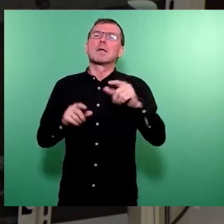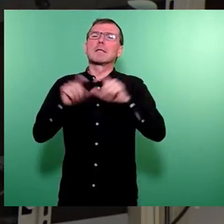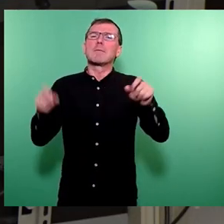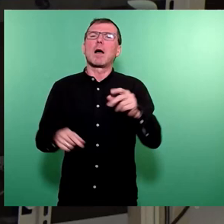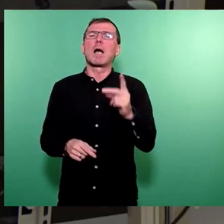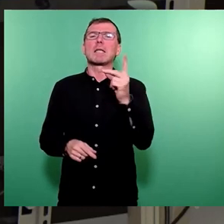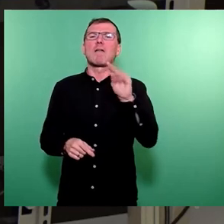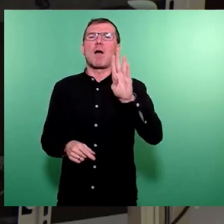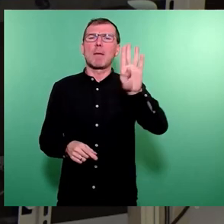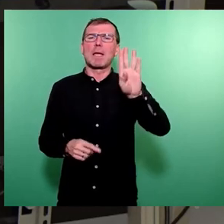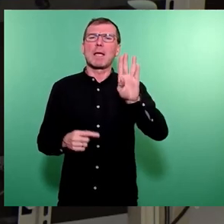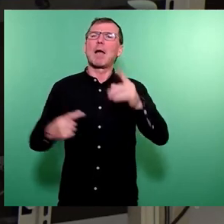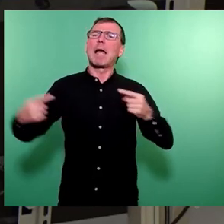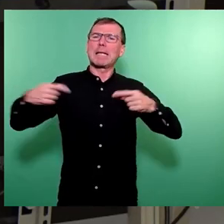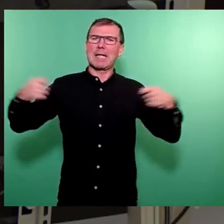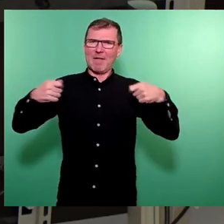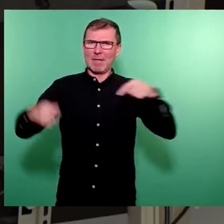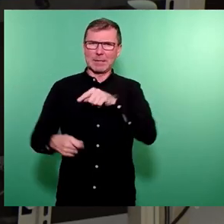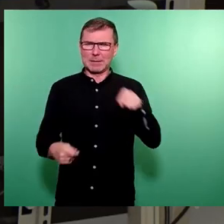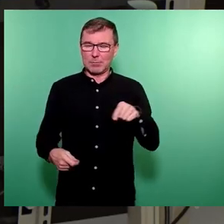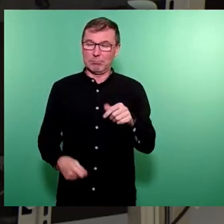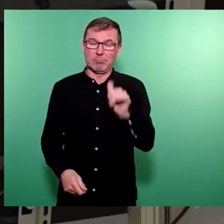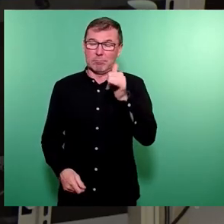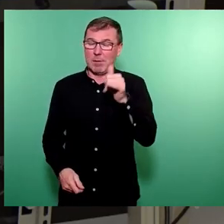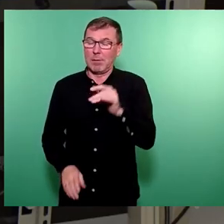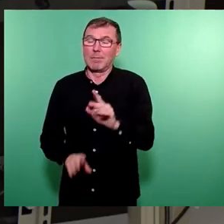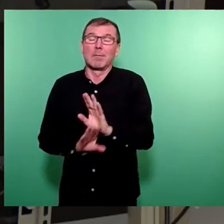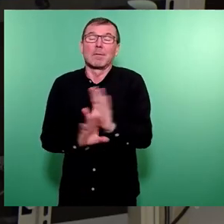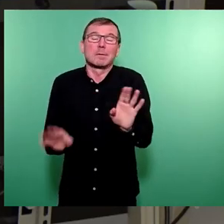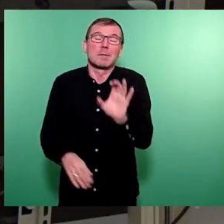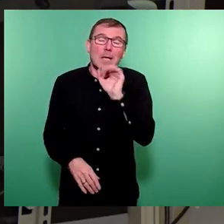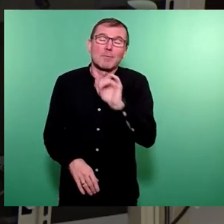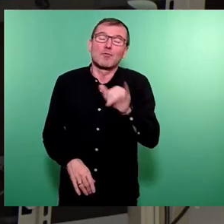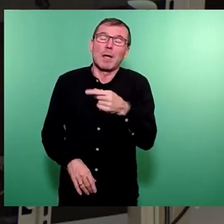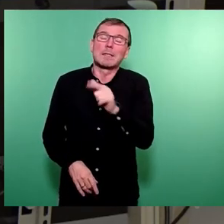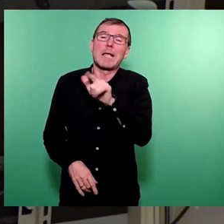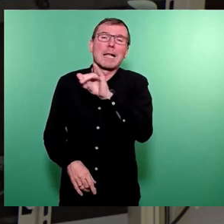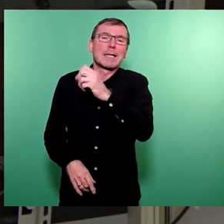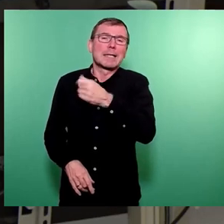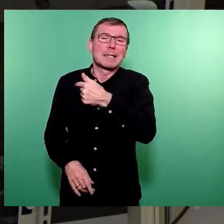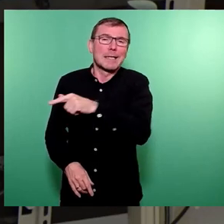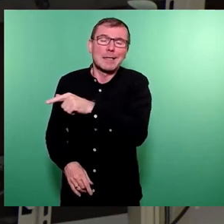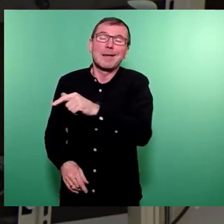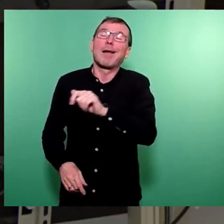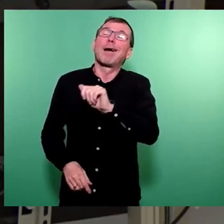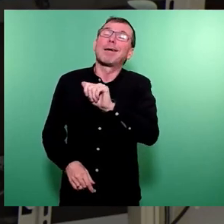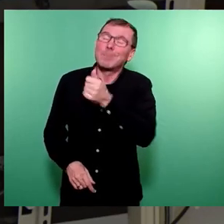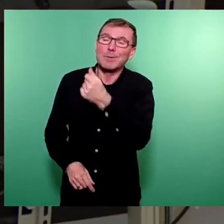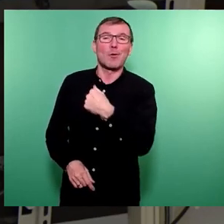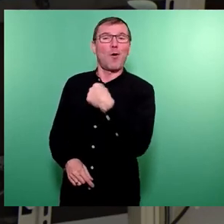Finanzierung. Ja, es ist kein Geheimnis und Johannes Lichty hat es natürlich ganz besonders uns